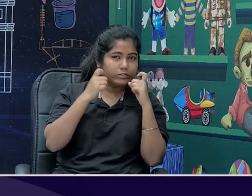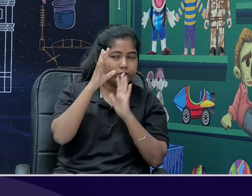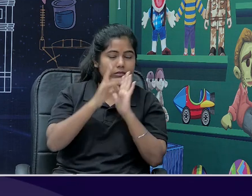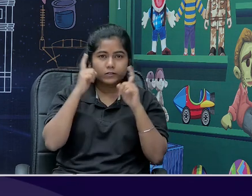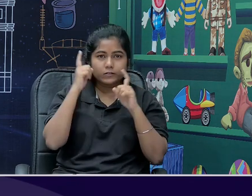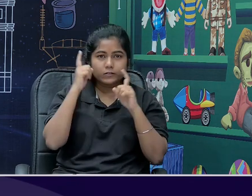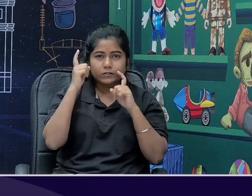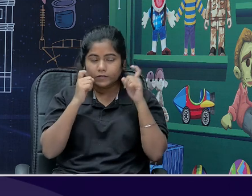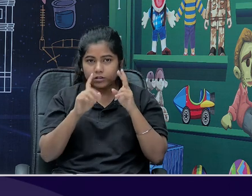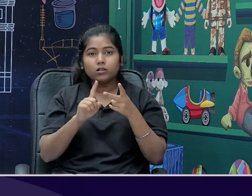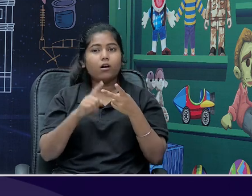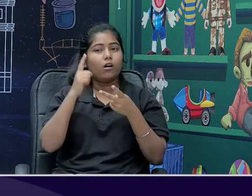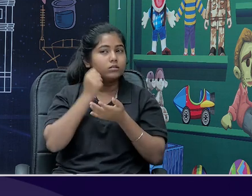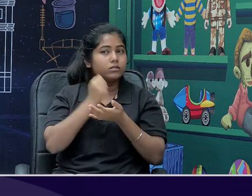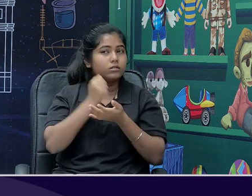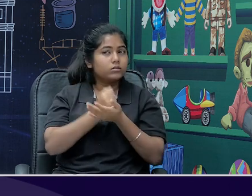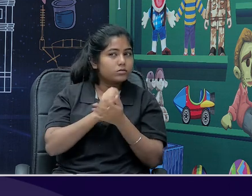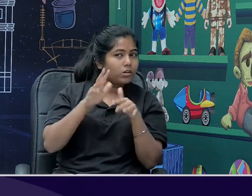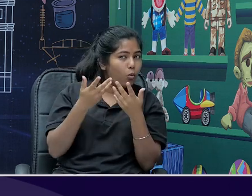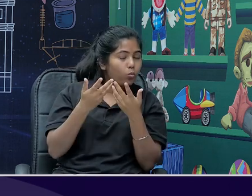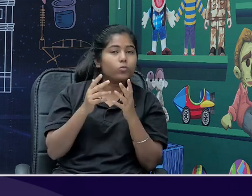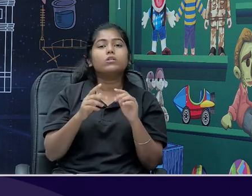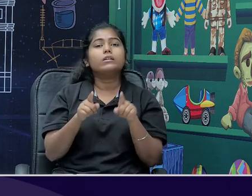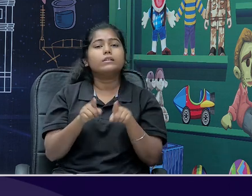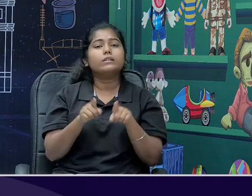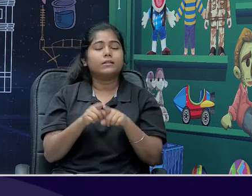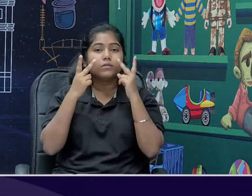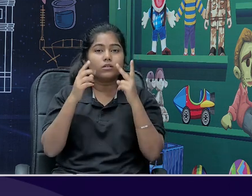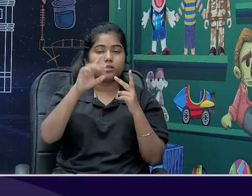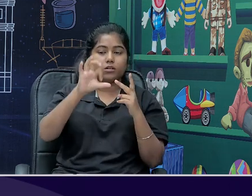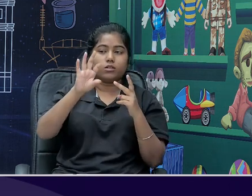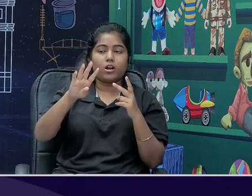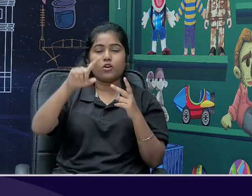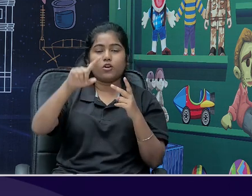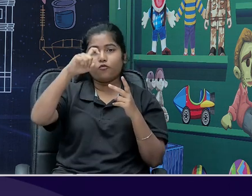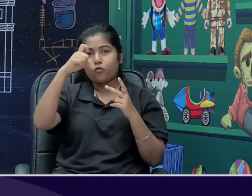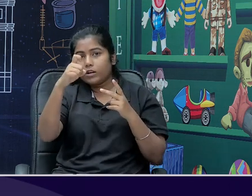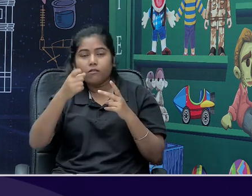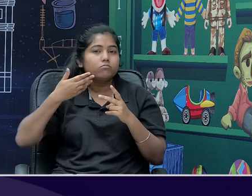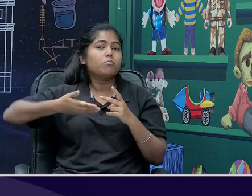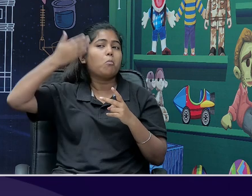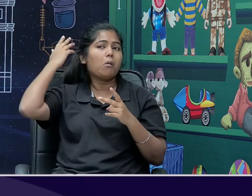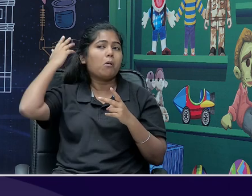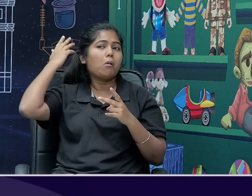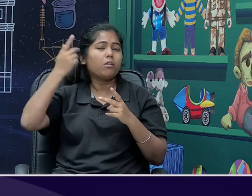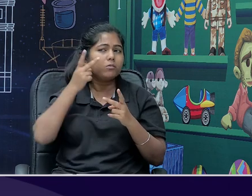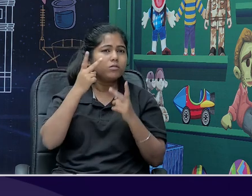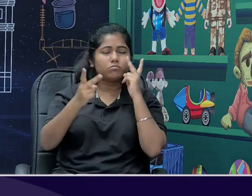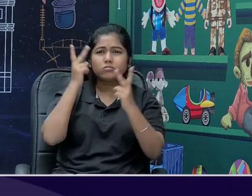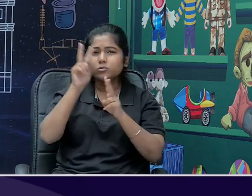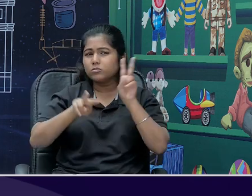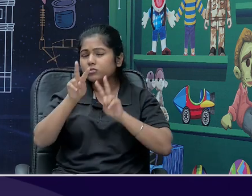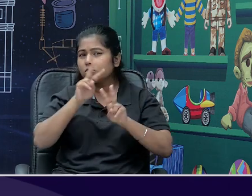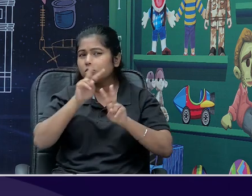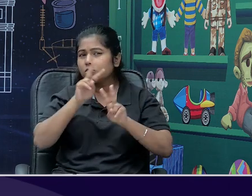1947 में हमारे country का क्या scenario था, तो यह हम हर बच्चे के साथ discuss करते हैं, कोई बच्चा है जो